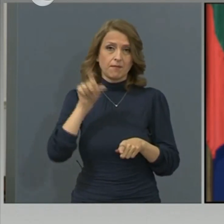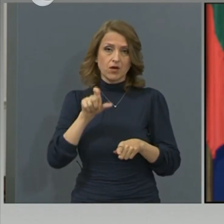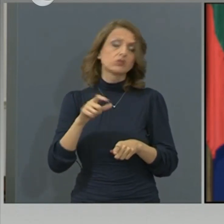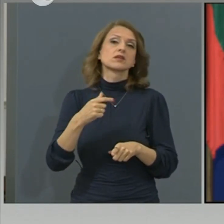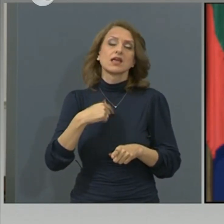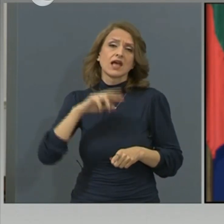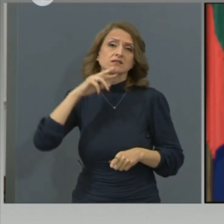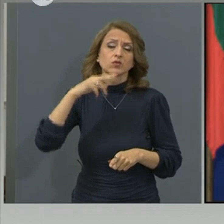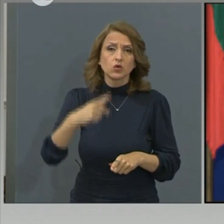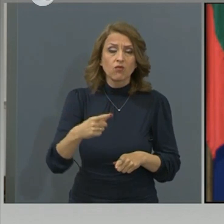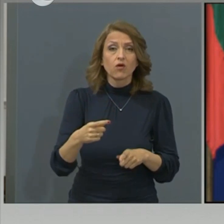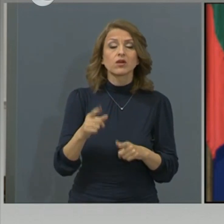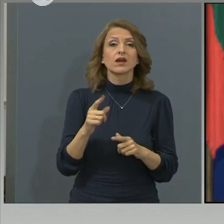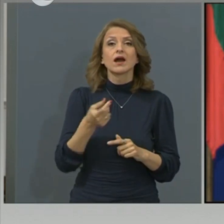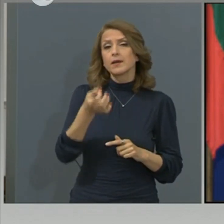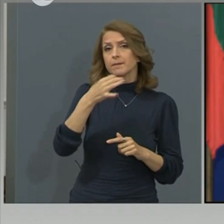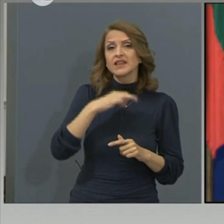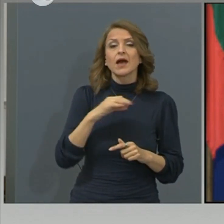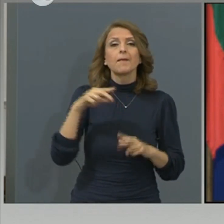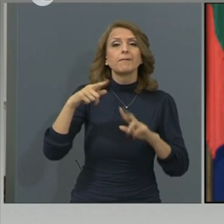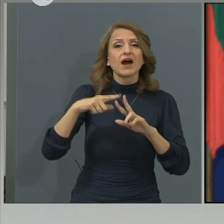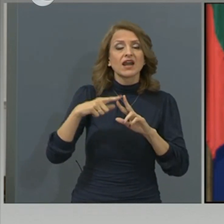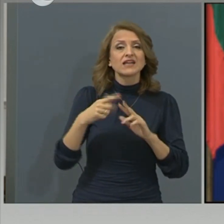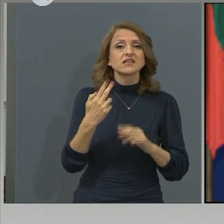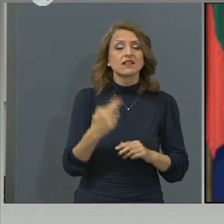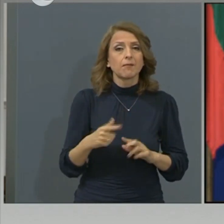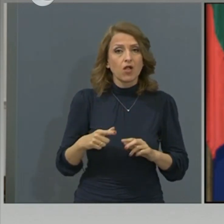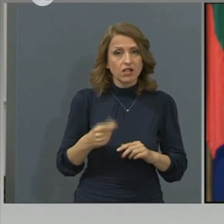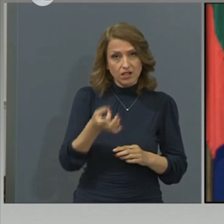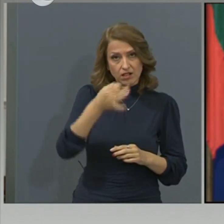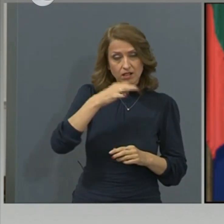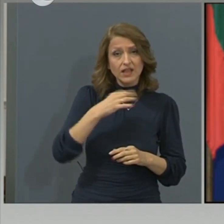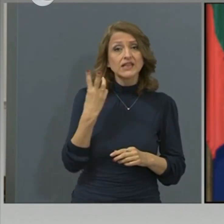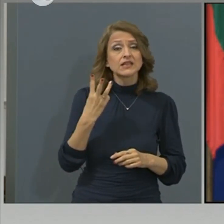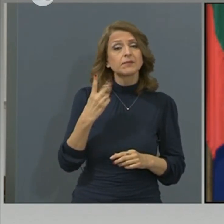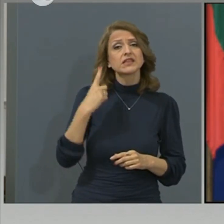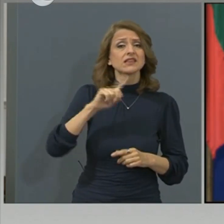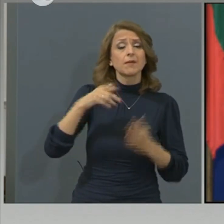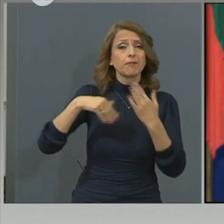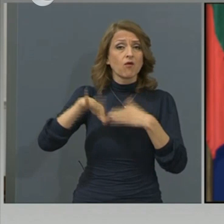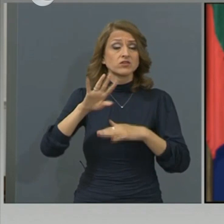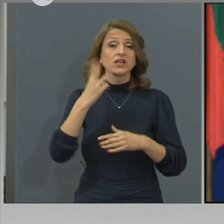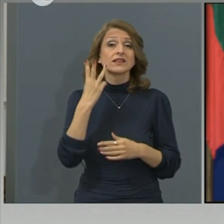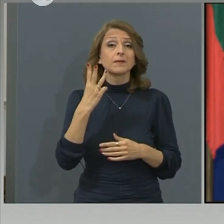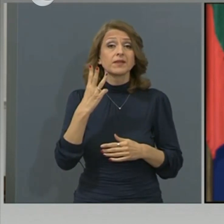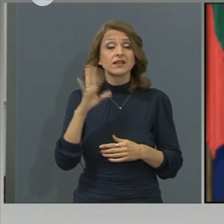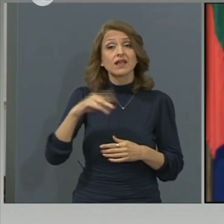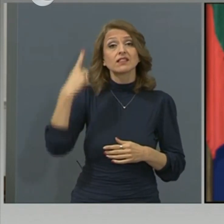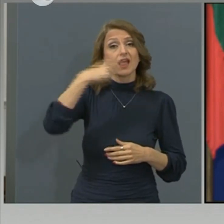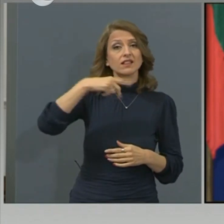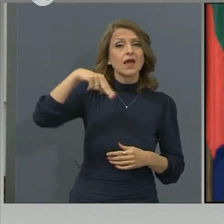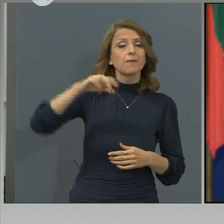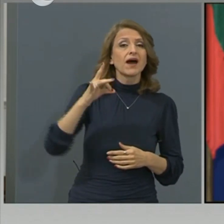симптоматични средства, парът сетамол, хилява милиграма, не повече от три пъти на ден. Това е за, когато има